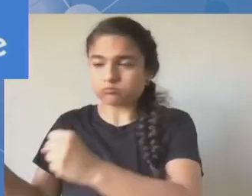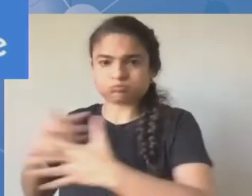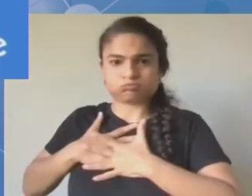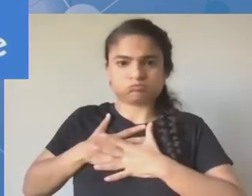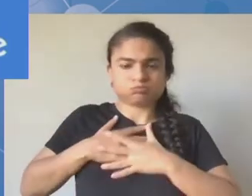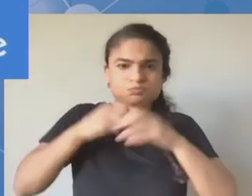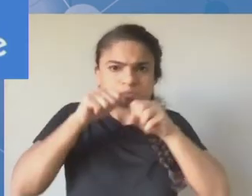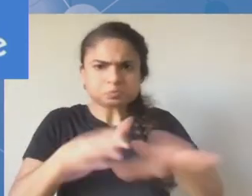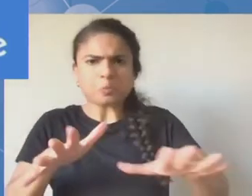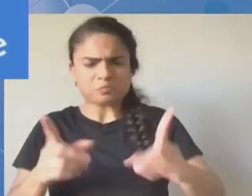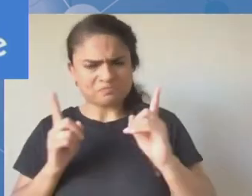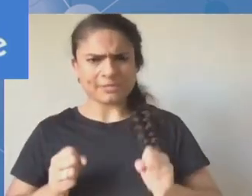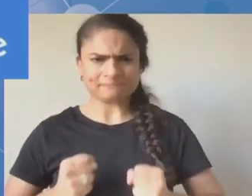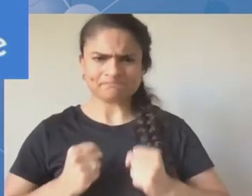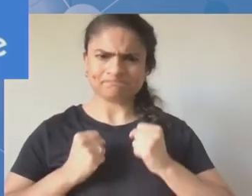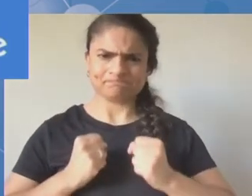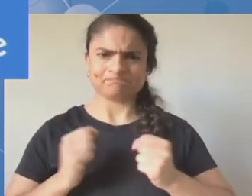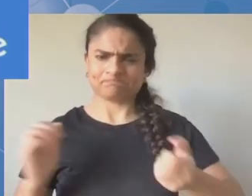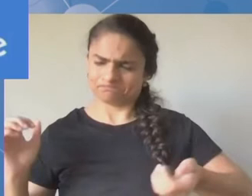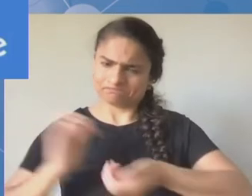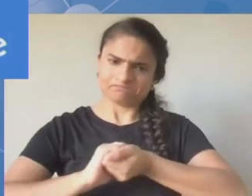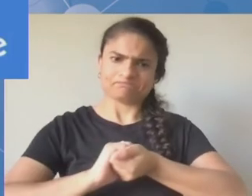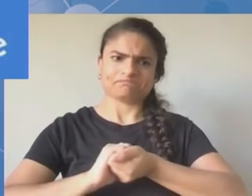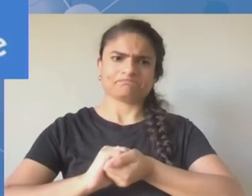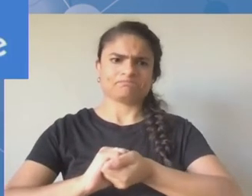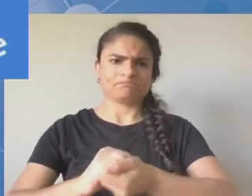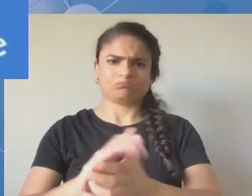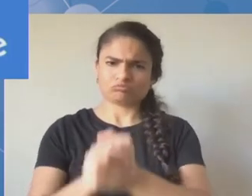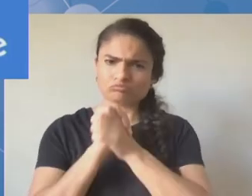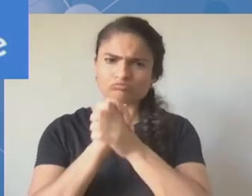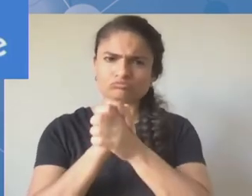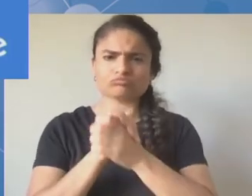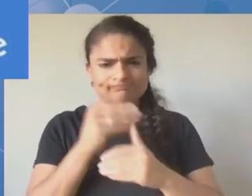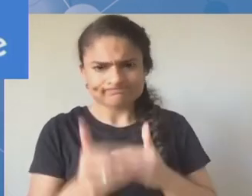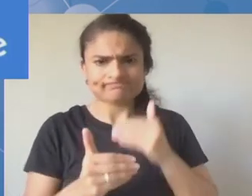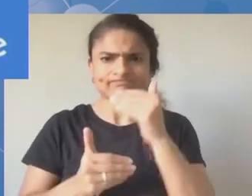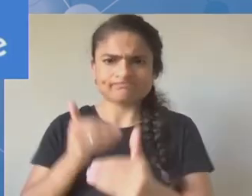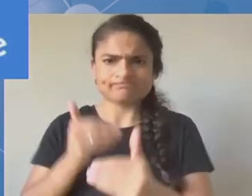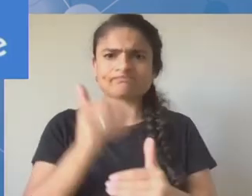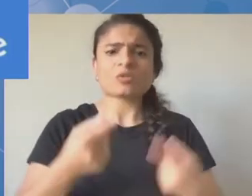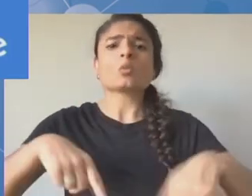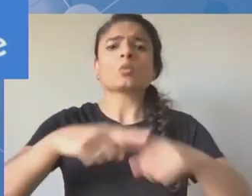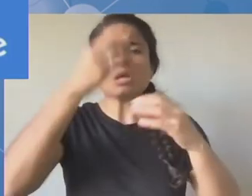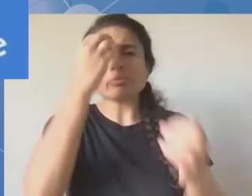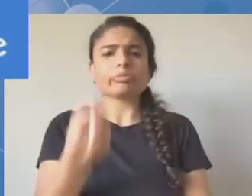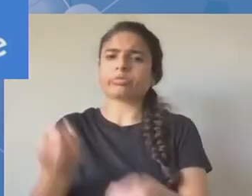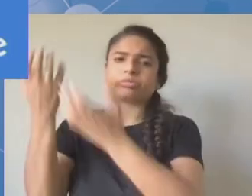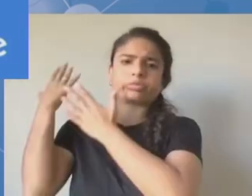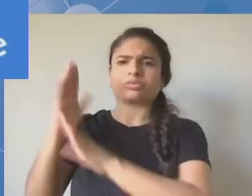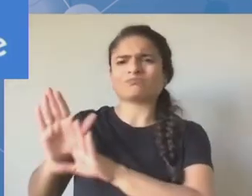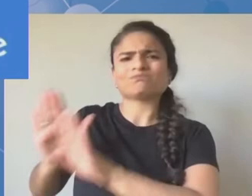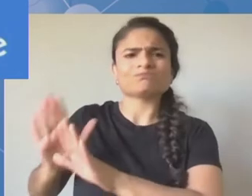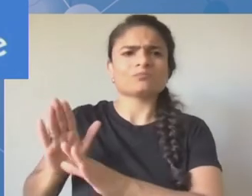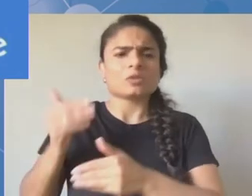możemy zapominać o tych kwestiach ludów rdzennych właśnie także w kontekście przestrzeni cyfrowej. My musimy dbać o to, aby te